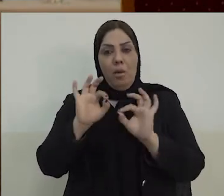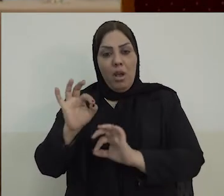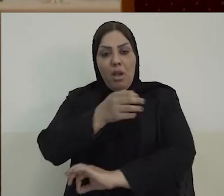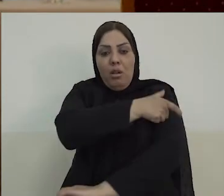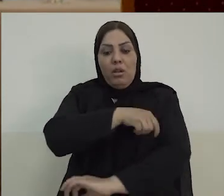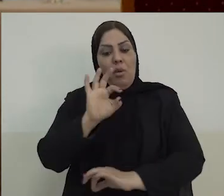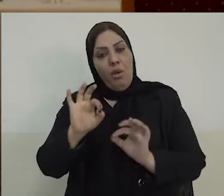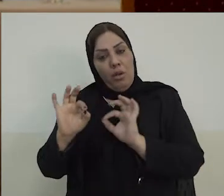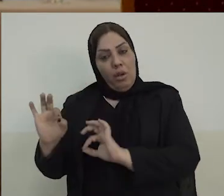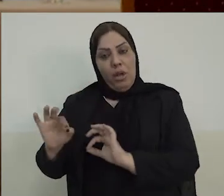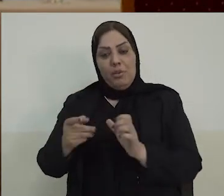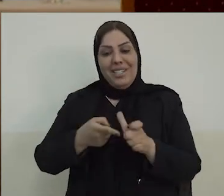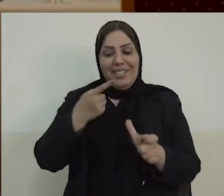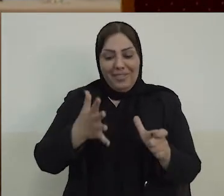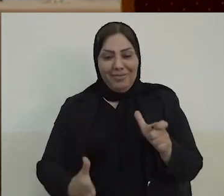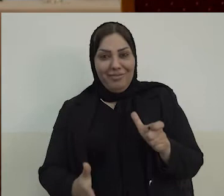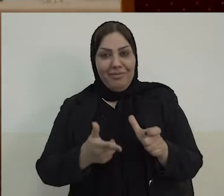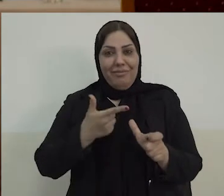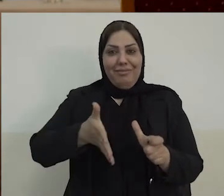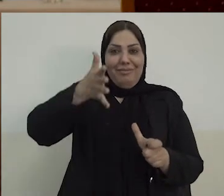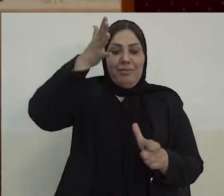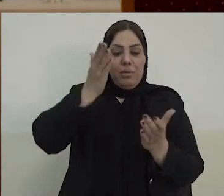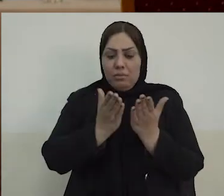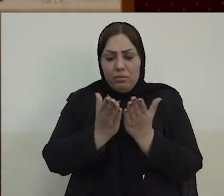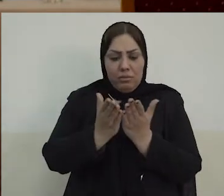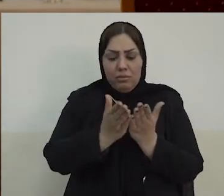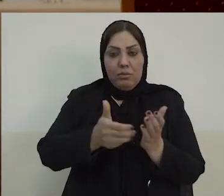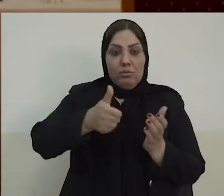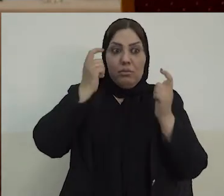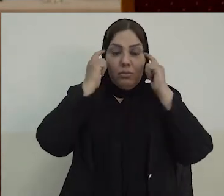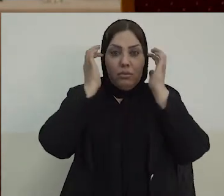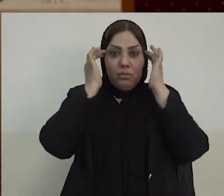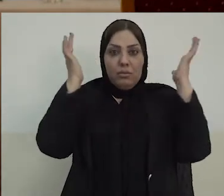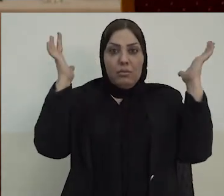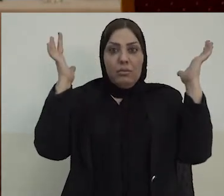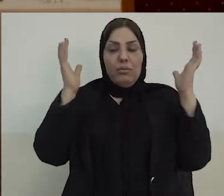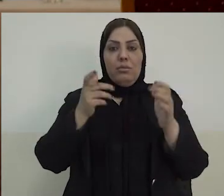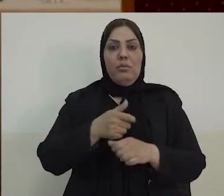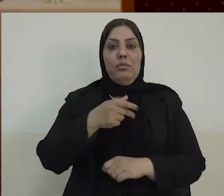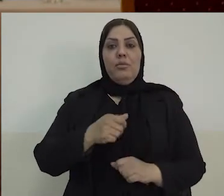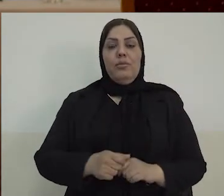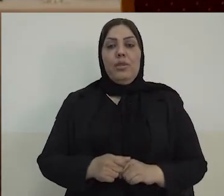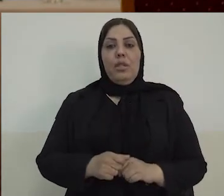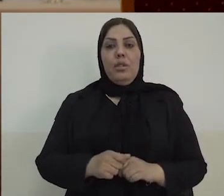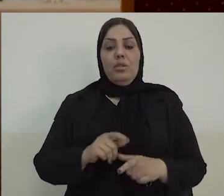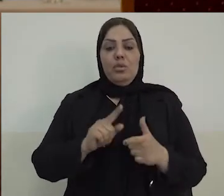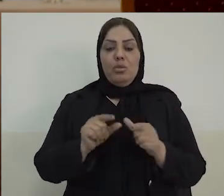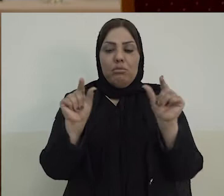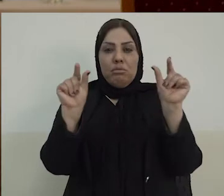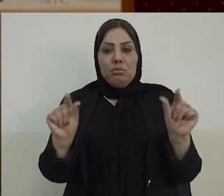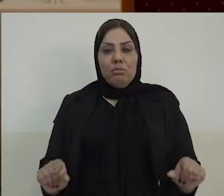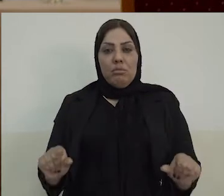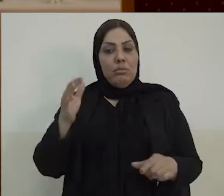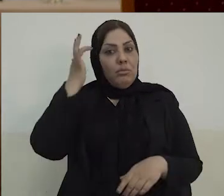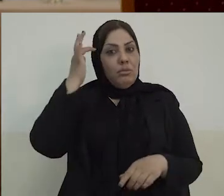لقوناقاكاني سرطاي بو اوي كومالغازياتر عشنابن با كمندامان هرو ها درس كرنن لجنه